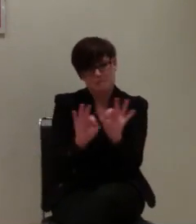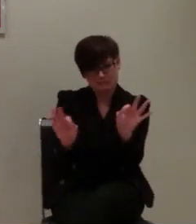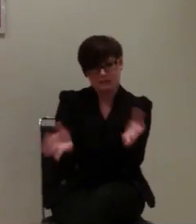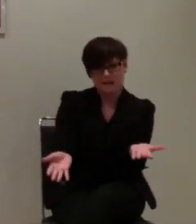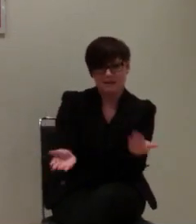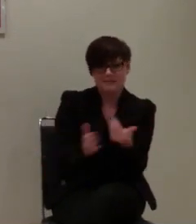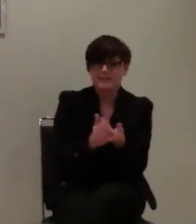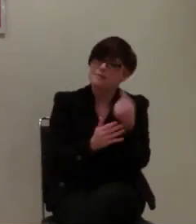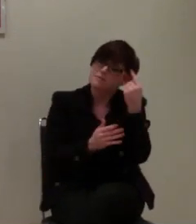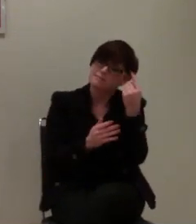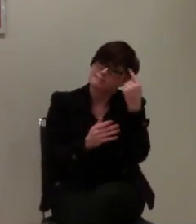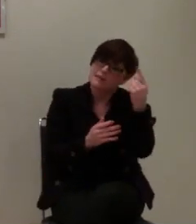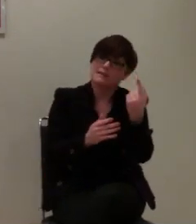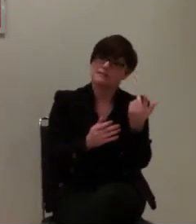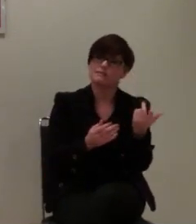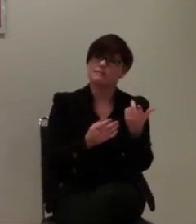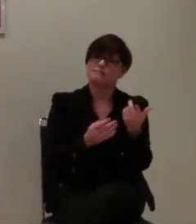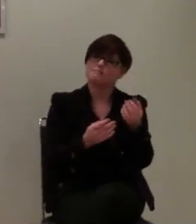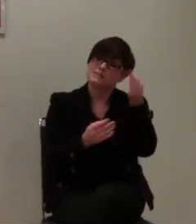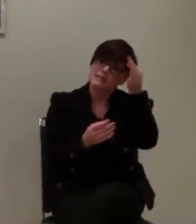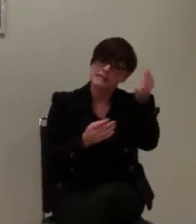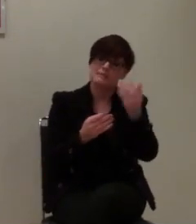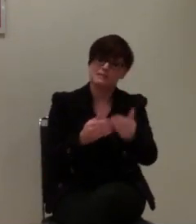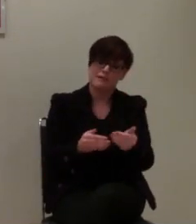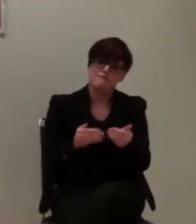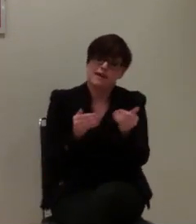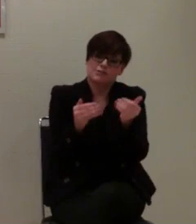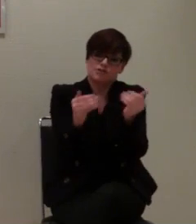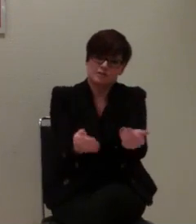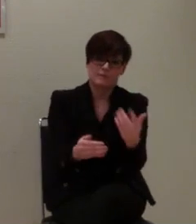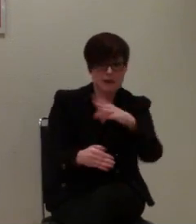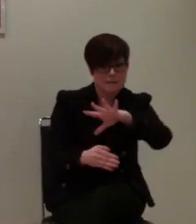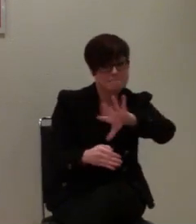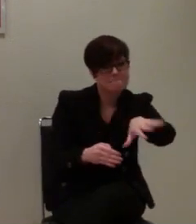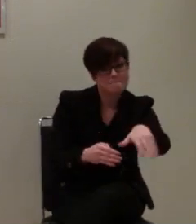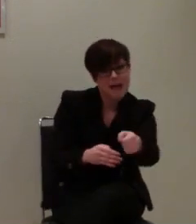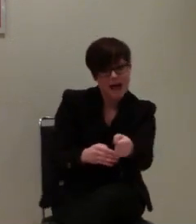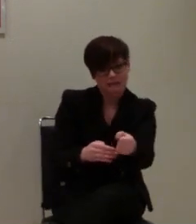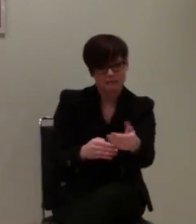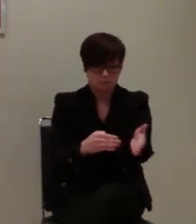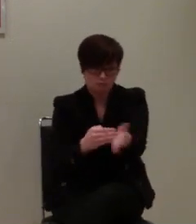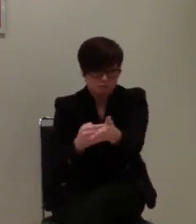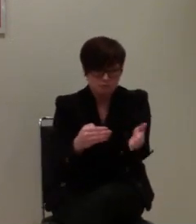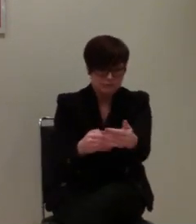Und deswegen fände ich es besser, das dann eher so zu verschieben, mehr Zeit zu haben.